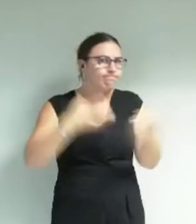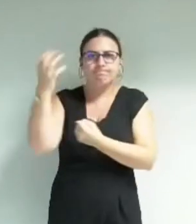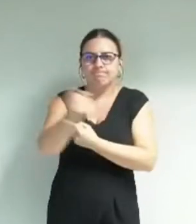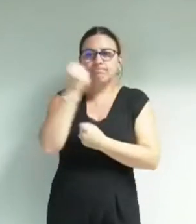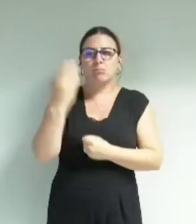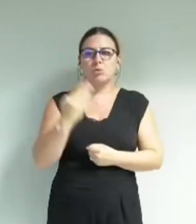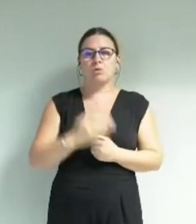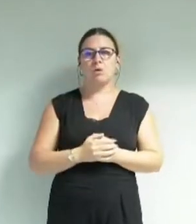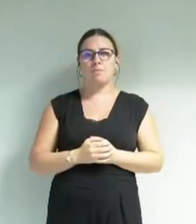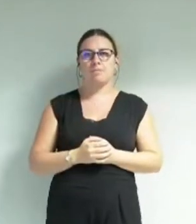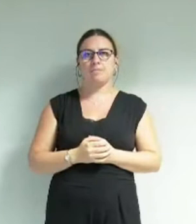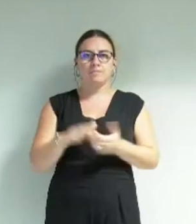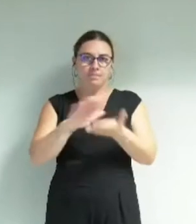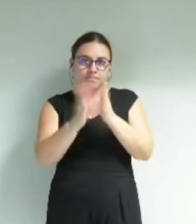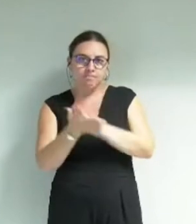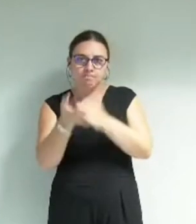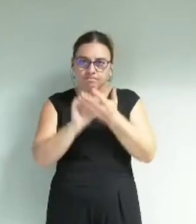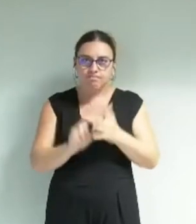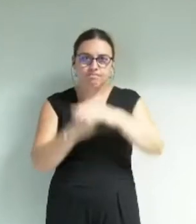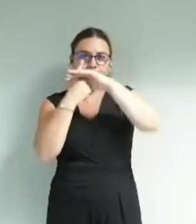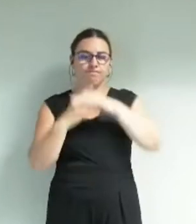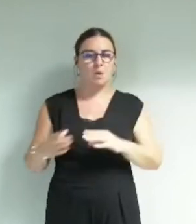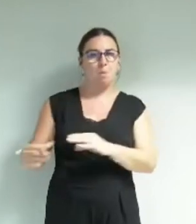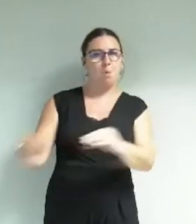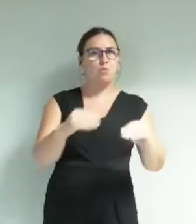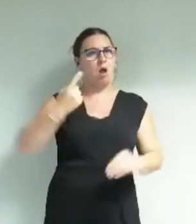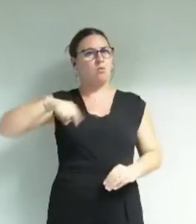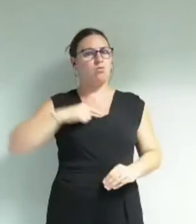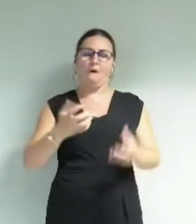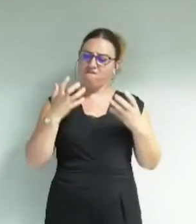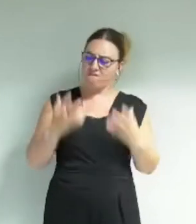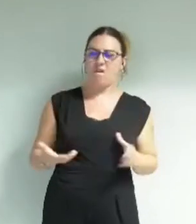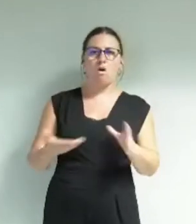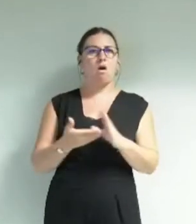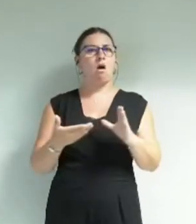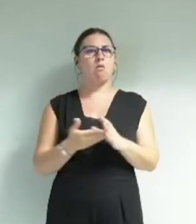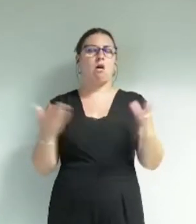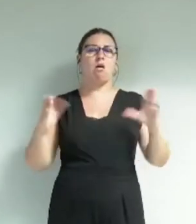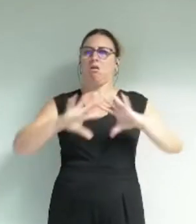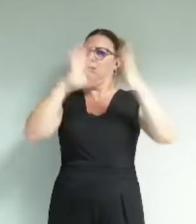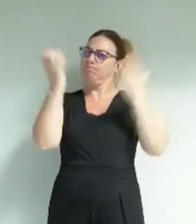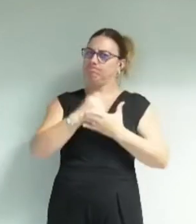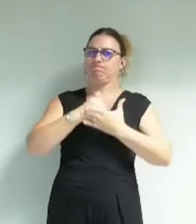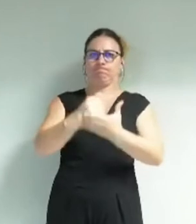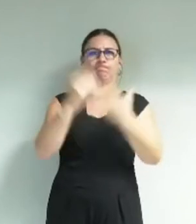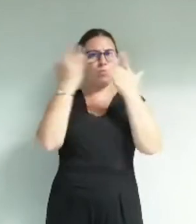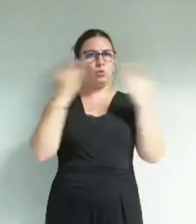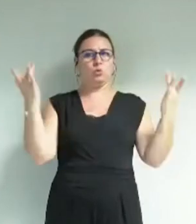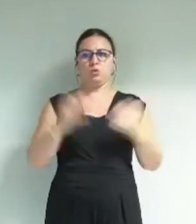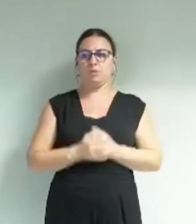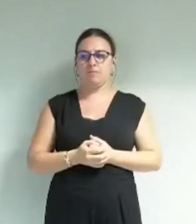Émergent associatif, populaire, nous réaffirmons donc notre soutien aux différentes dimensions qui composent la culture.